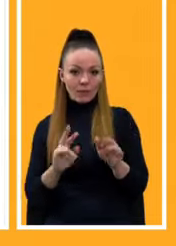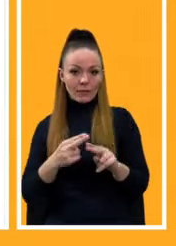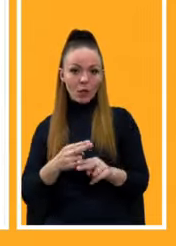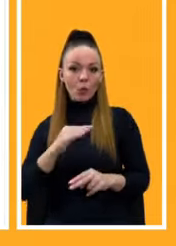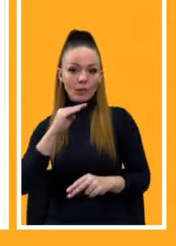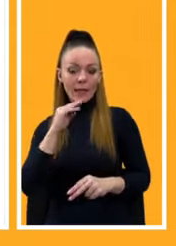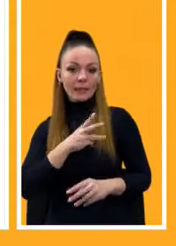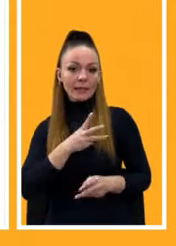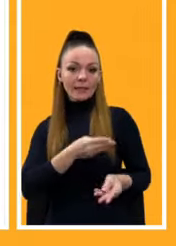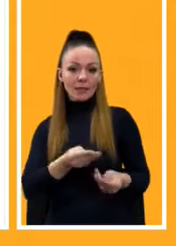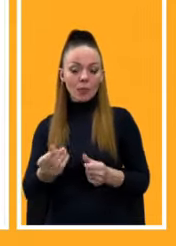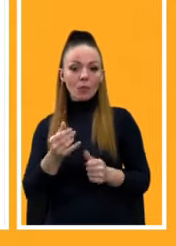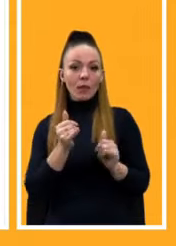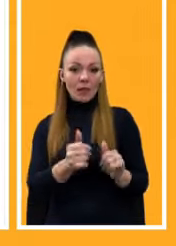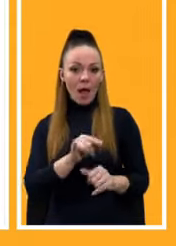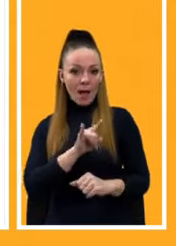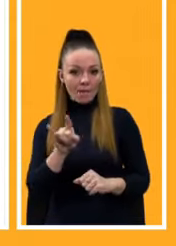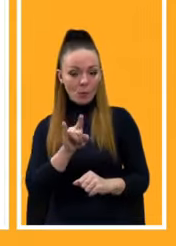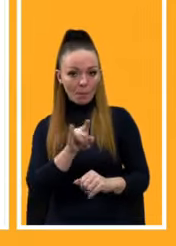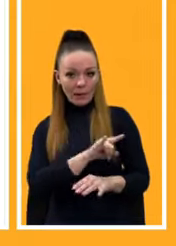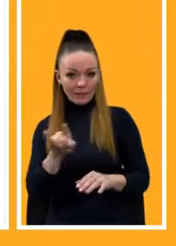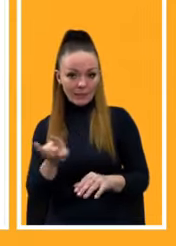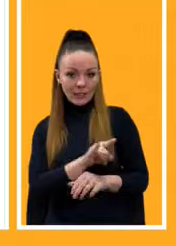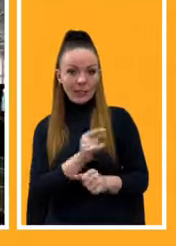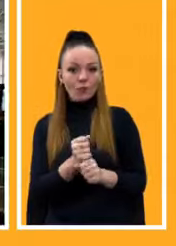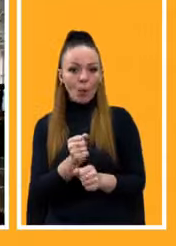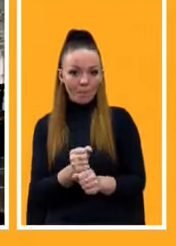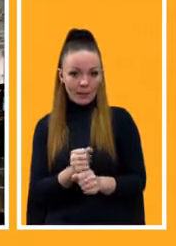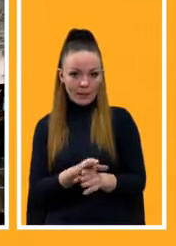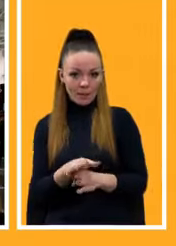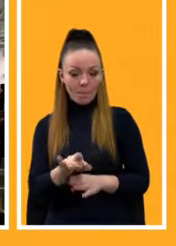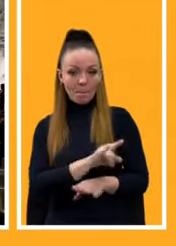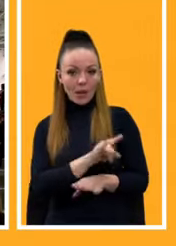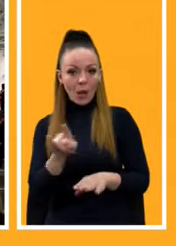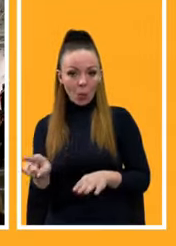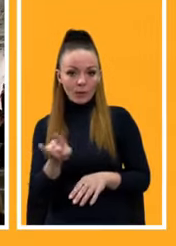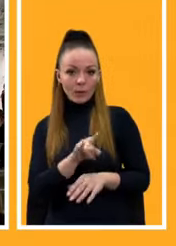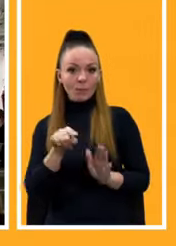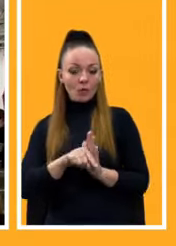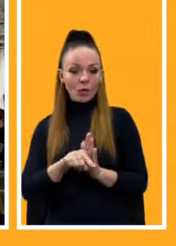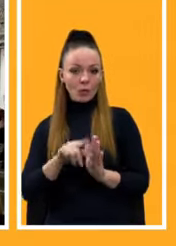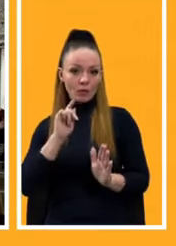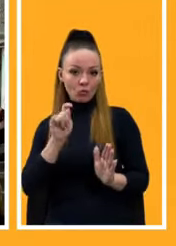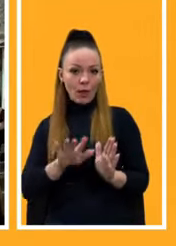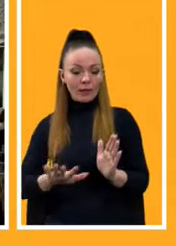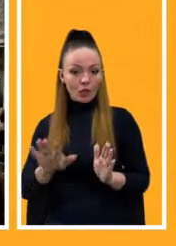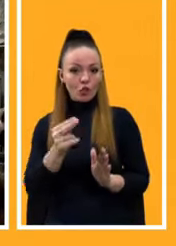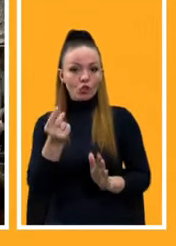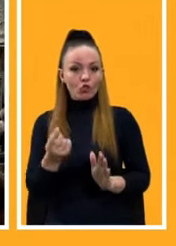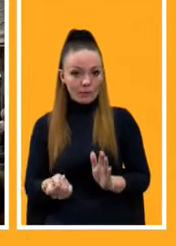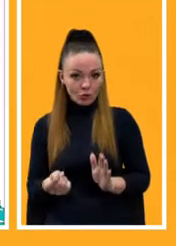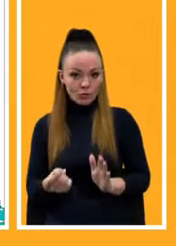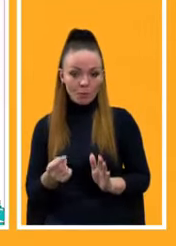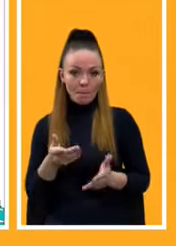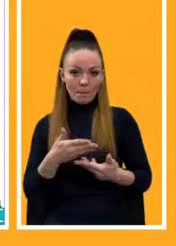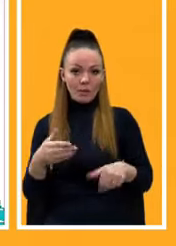авіаперевізників зробити перельоти всередині країни дешевшими. Ми відчуваємо, що це